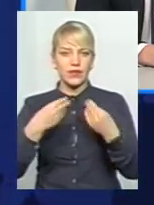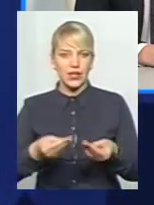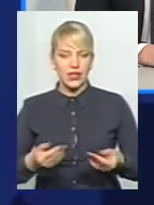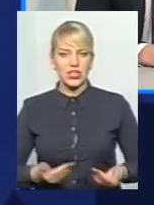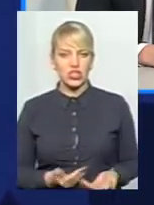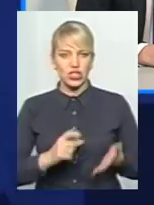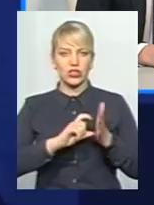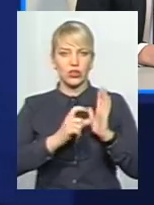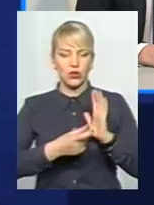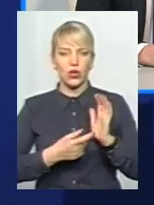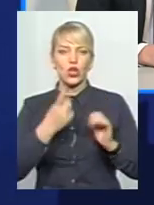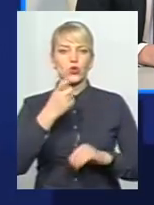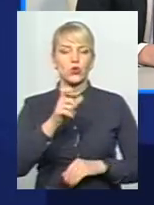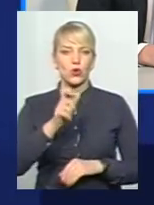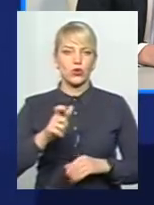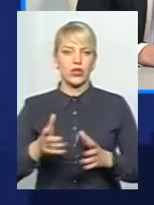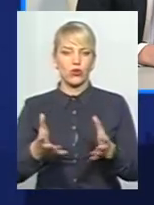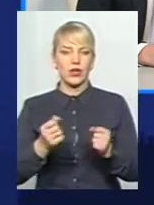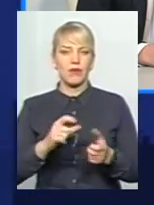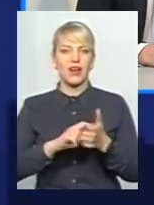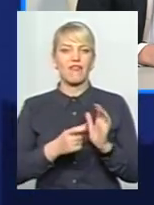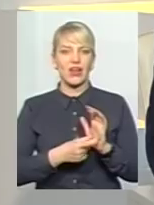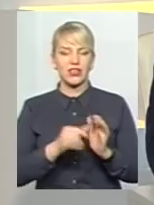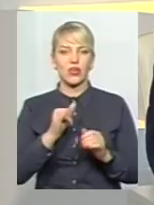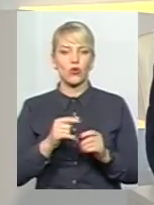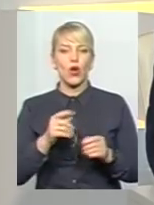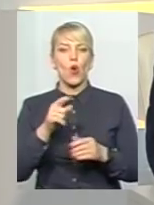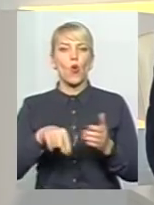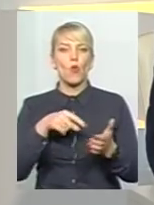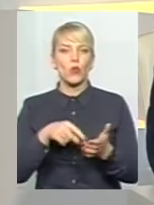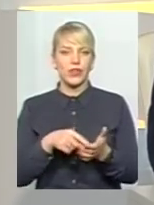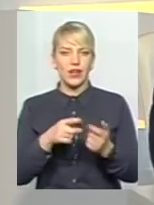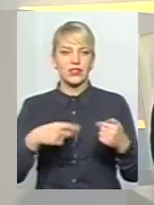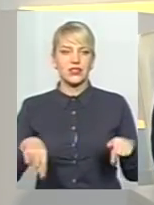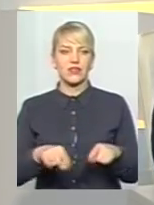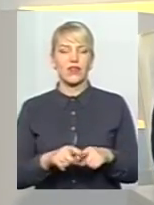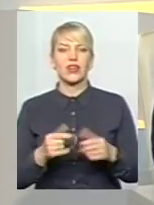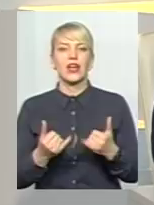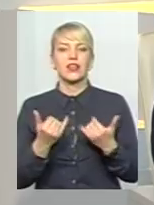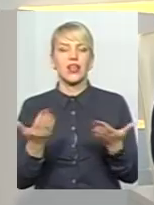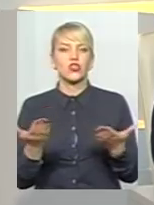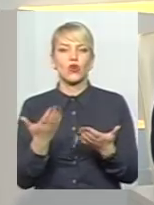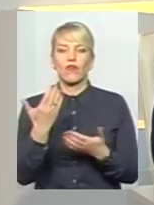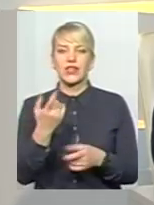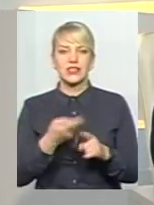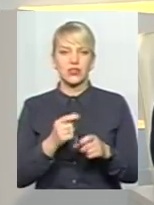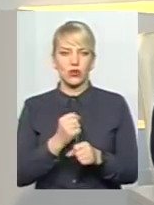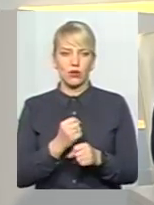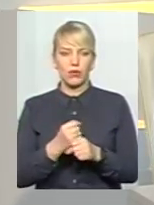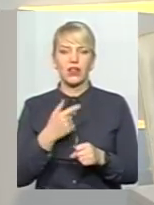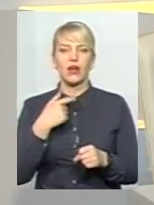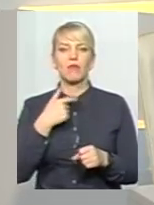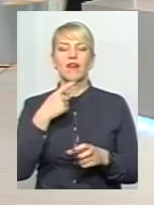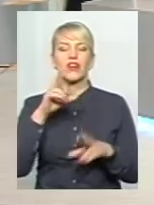сфері. Байже 100 людей отримали квартири в комунальній сфері. Для чого ми це робили? Нас багато хто казав, що от ви такий спосіб там виборців